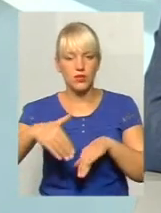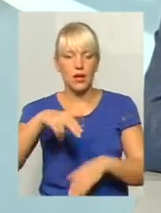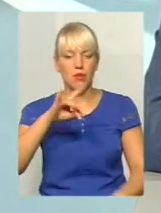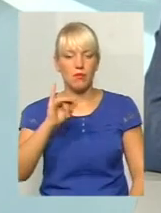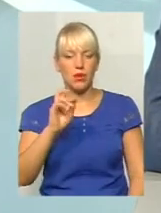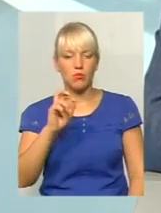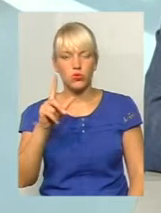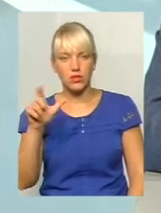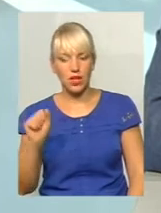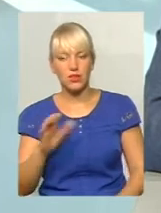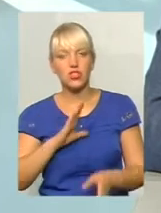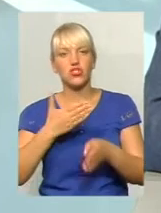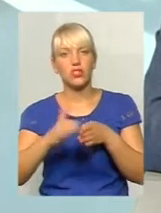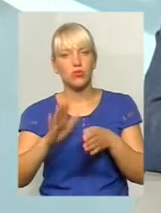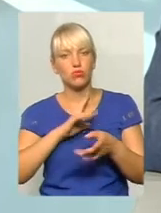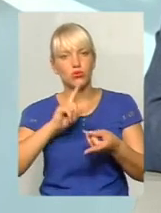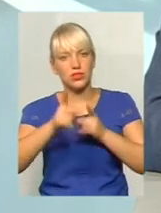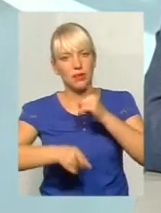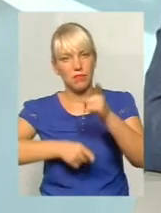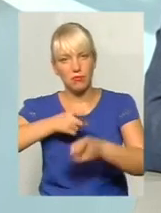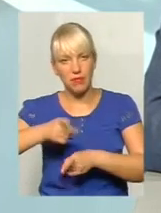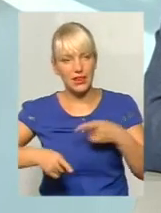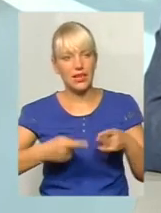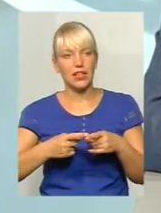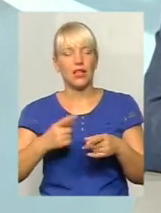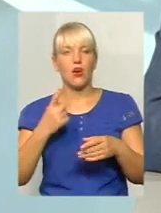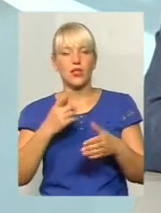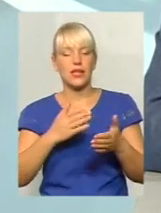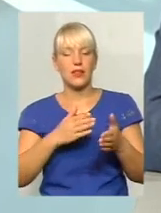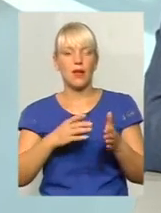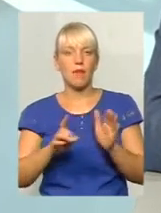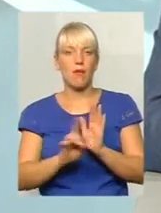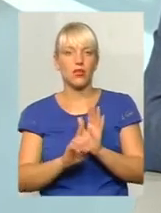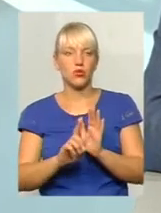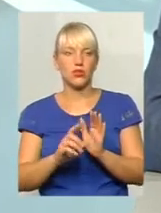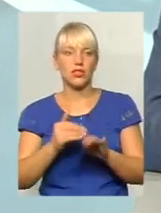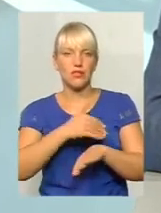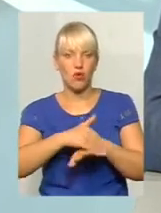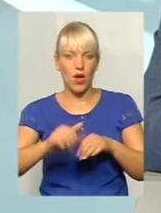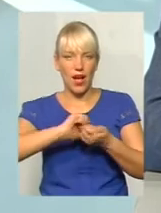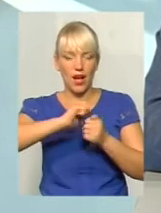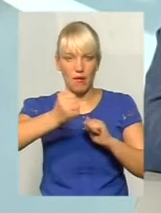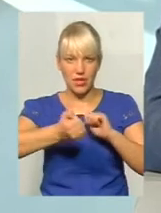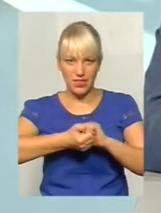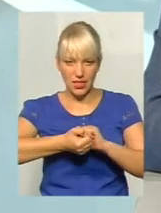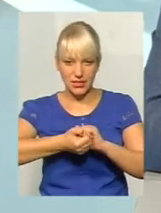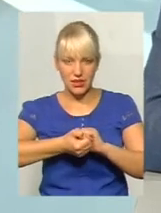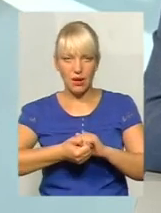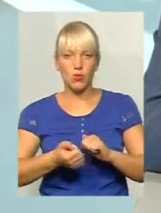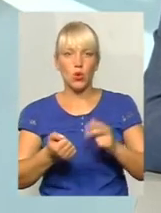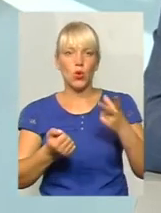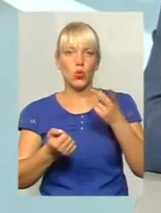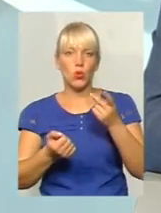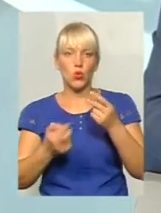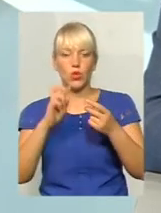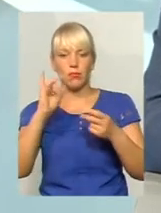частково змінені. Тобто маршрут один заїжджав з вулиці Кам'янецької, другий маршрут заїжджав